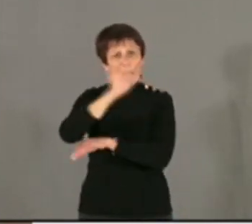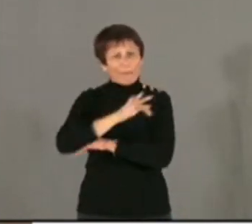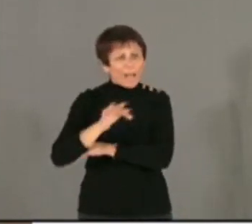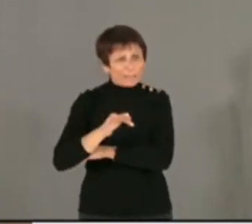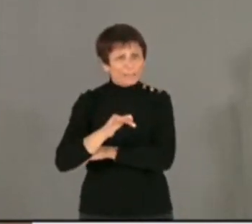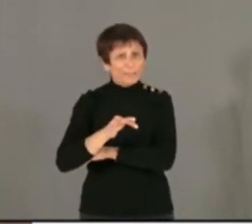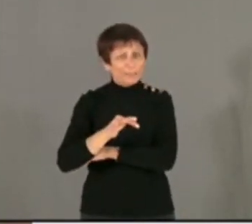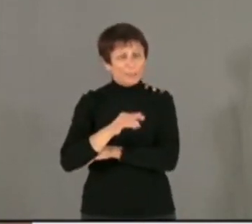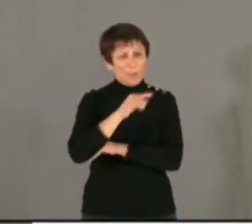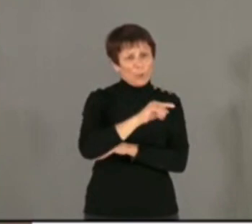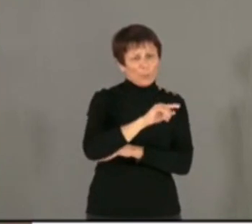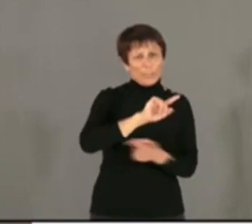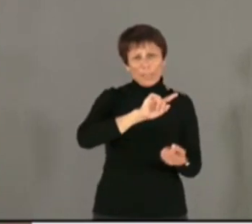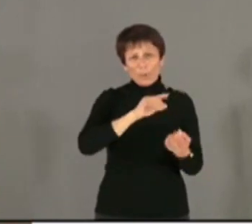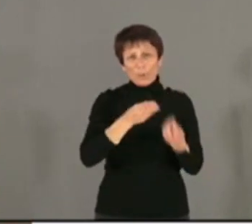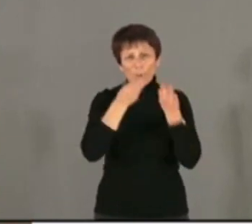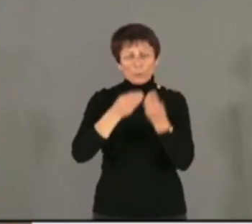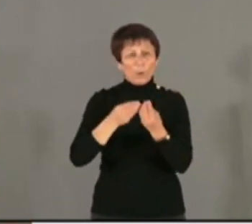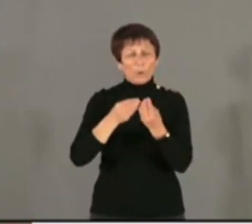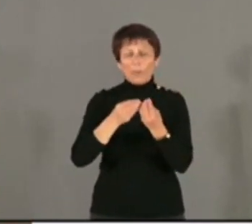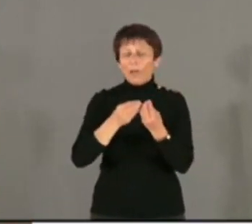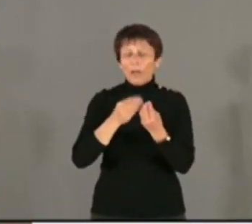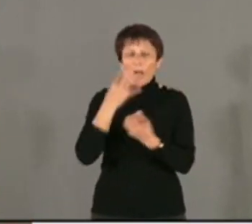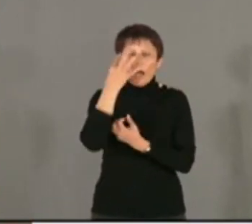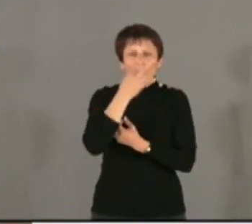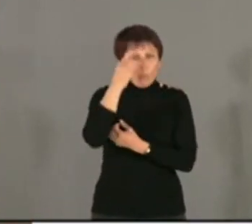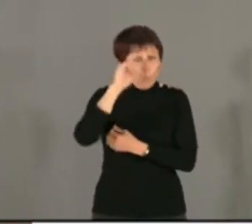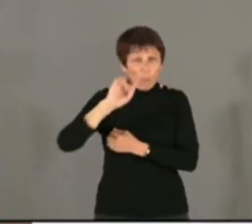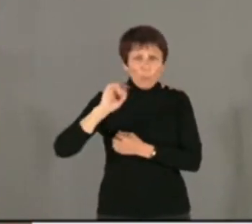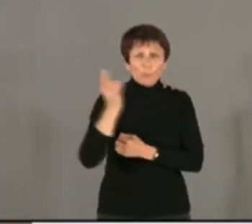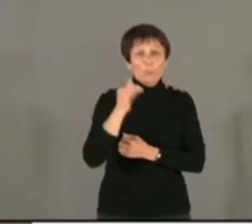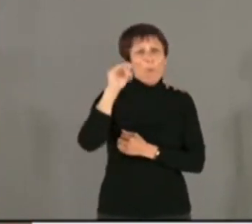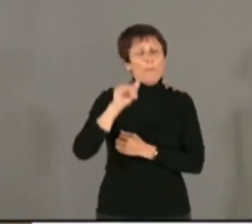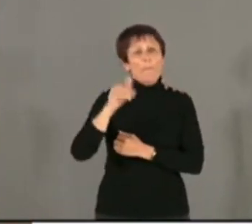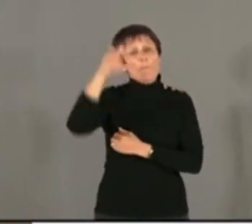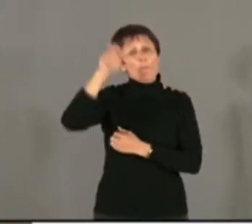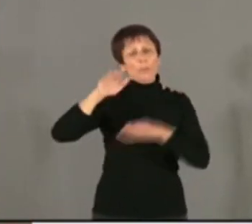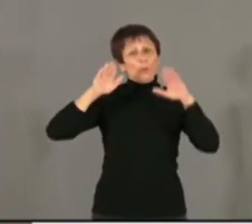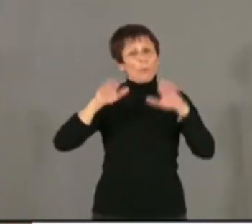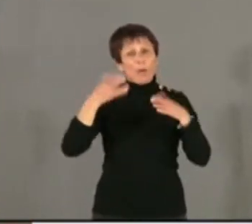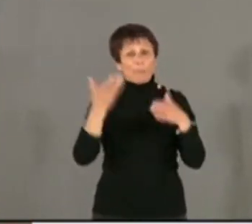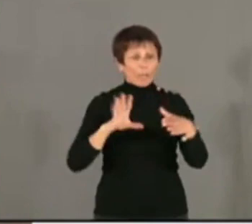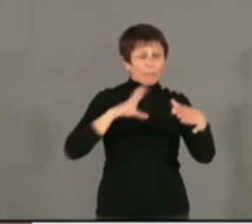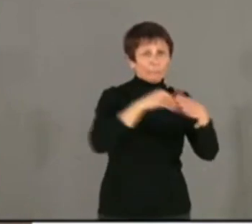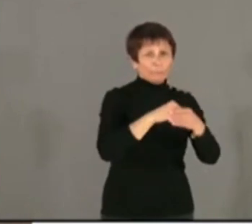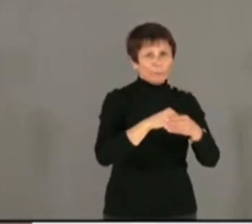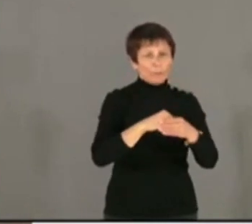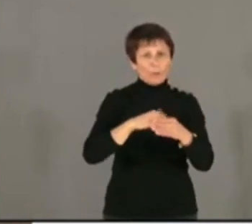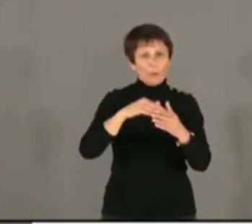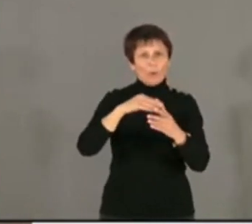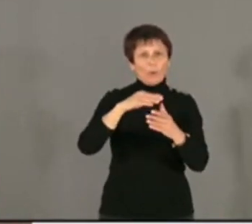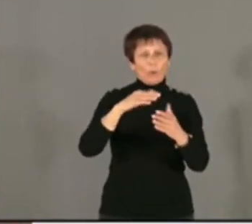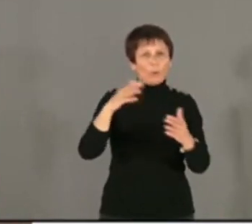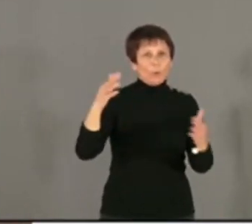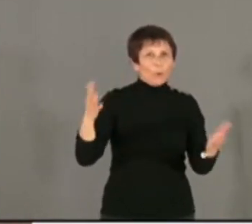Celui qui appliqua une terreur, y compris envers les musulmans, qui ne souhaitaient pas se rallier à lui. Gloire et reconnaissance